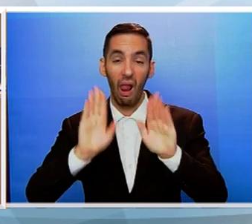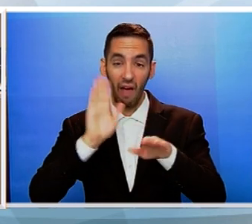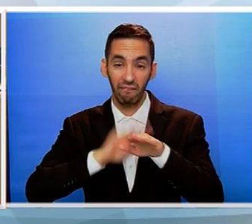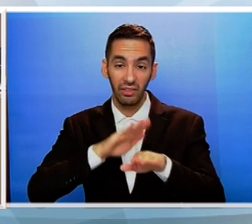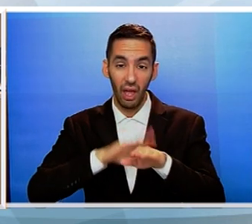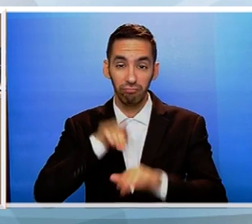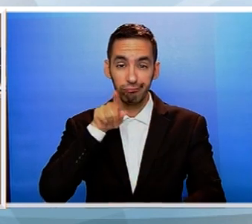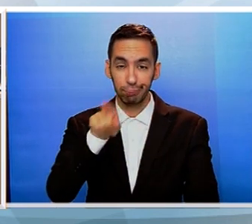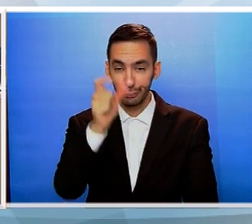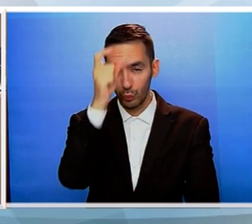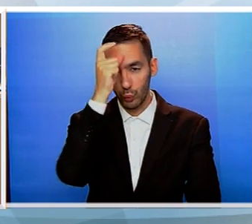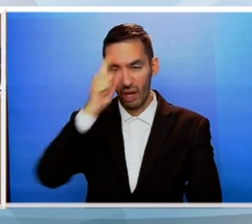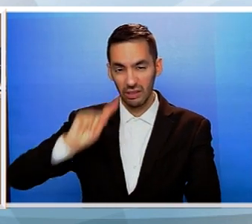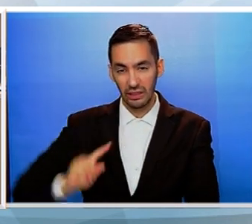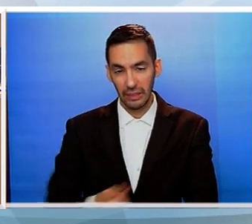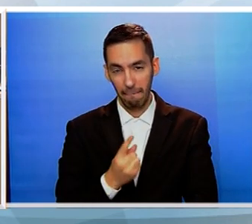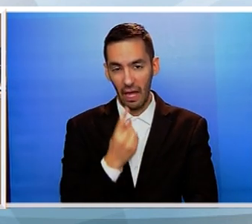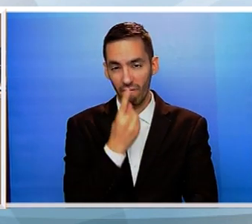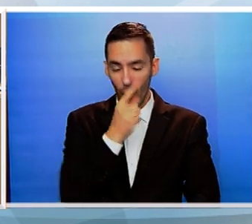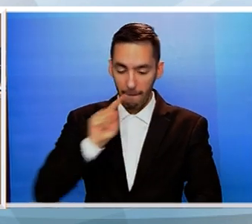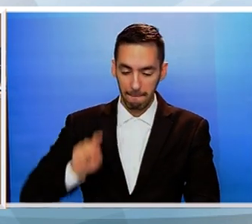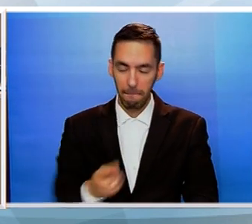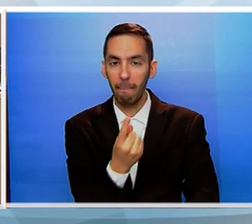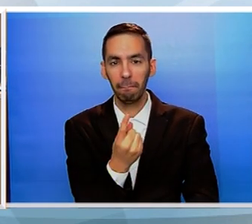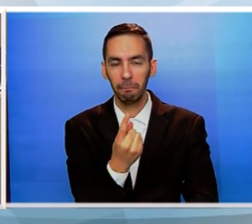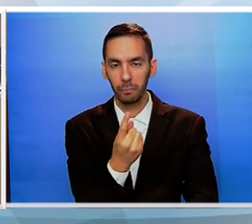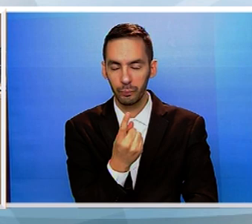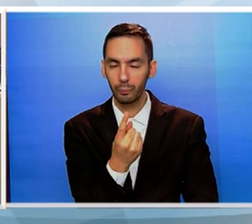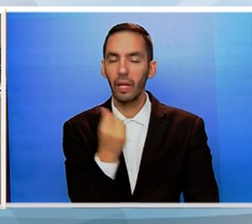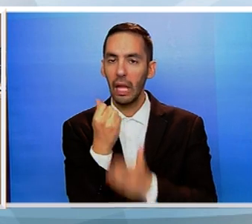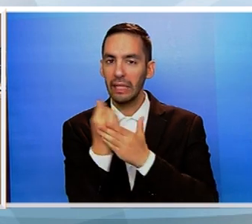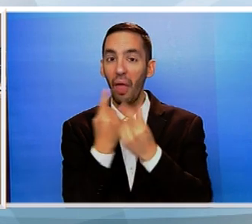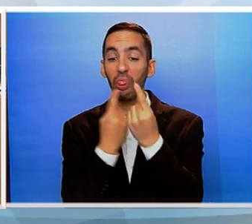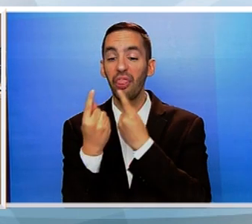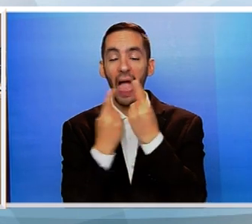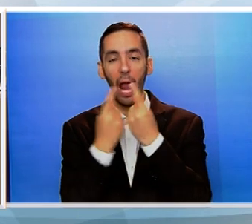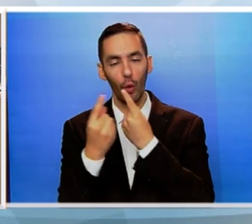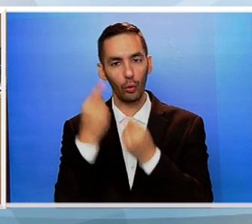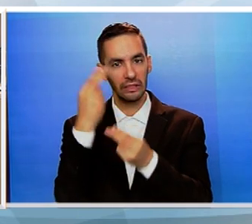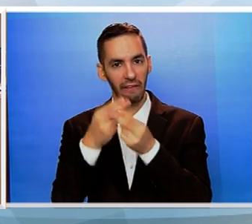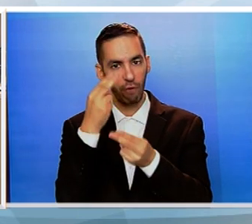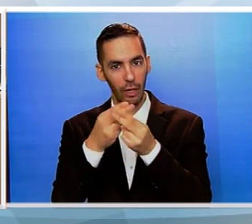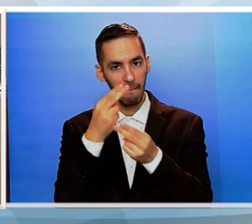και μέσα από το διάλογο θα μπορέσουμε στο συμφωνημένο πλαίσιο